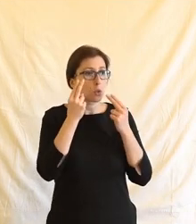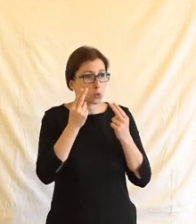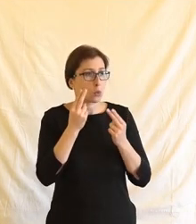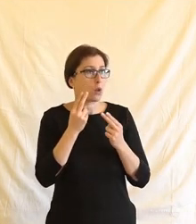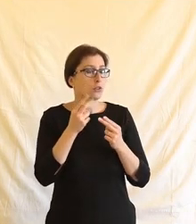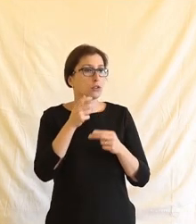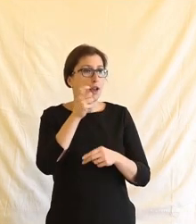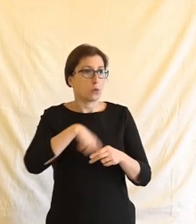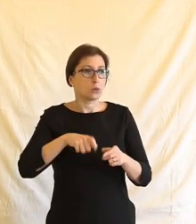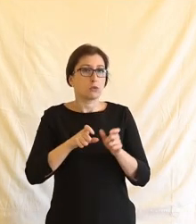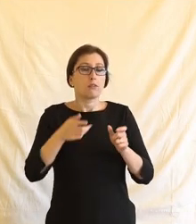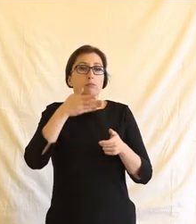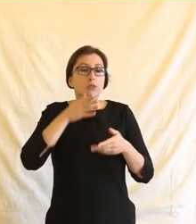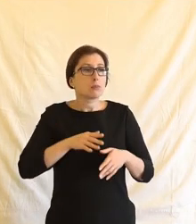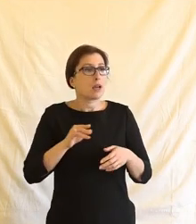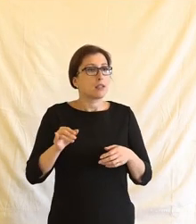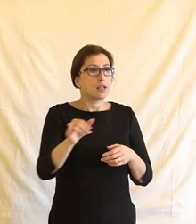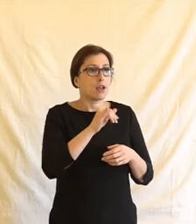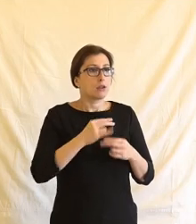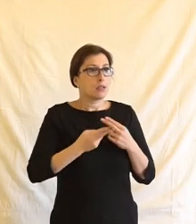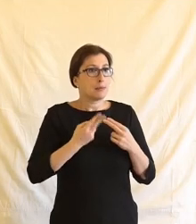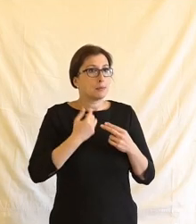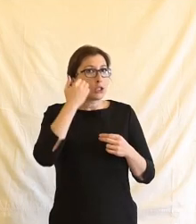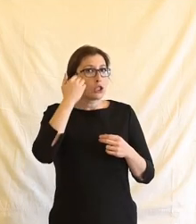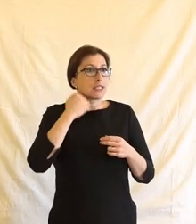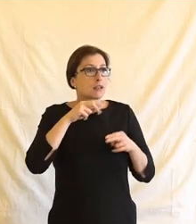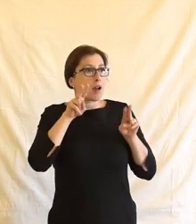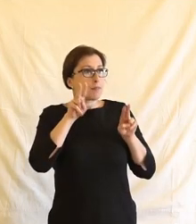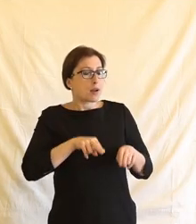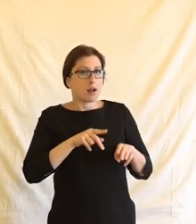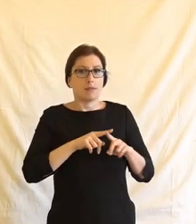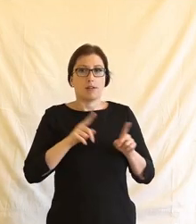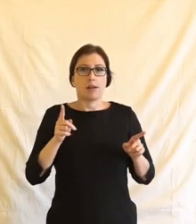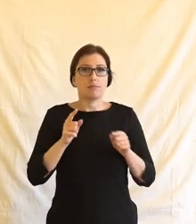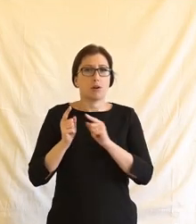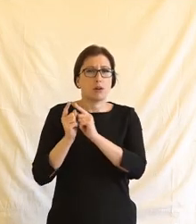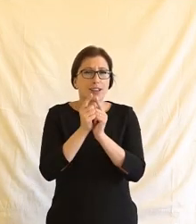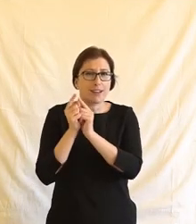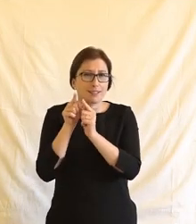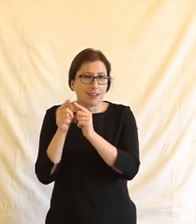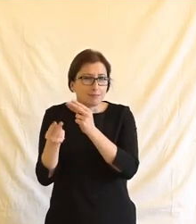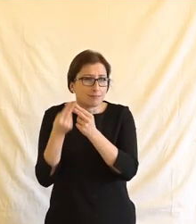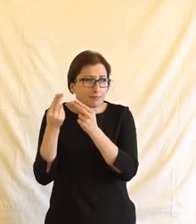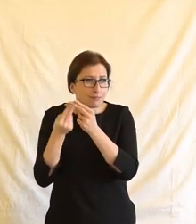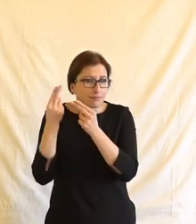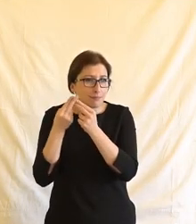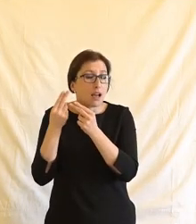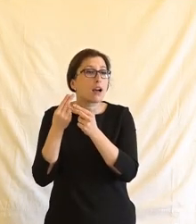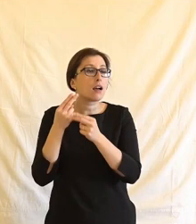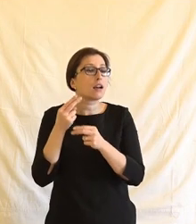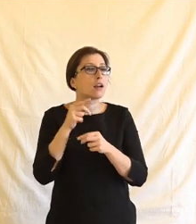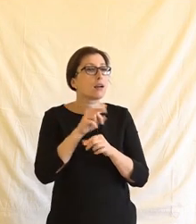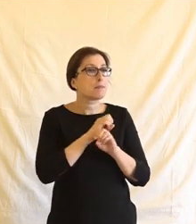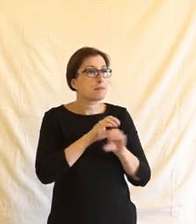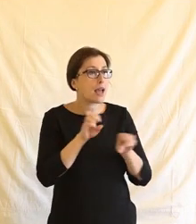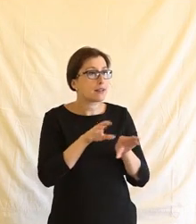pokud někde dochází k hrozbě, k ohrožení lidských práv nebo nějakému závadnému jednání, no tak to je práce nebo osvěta,